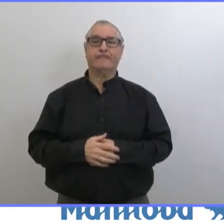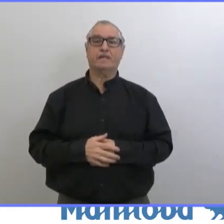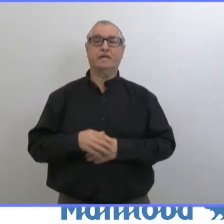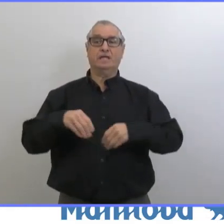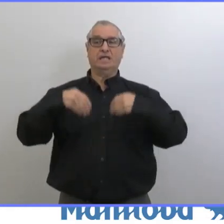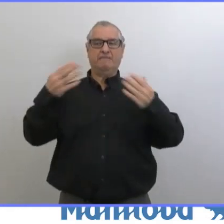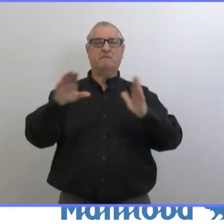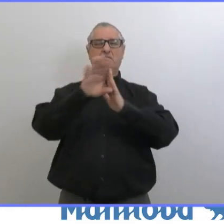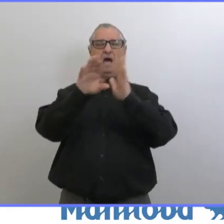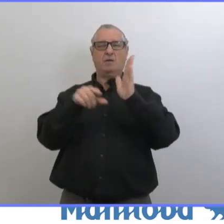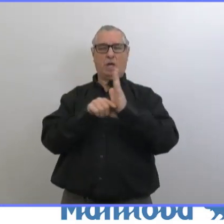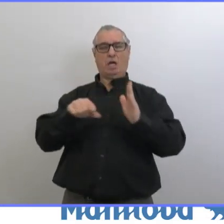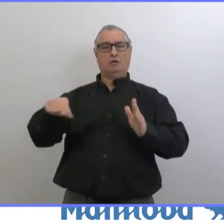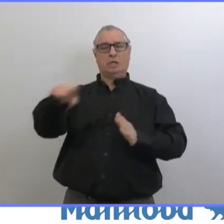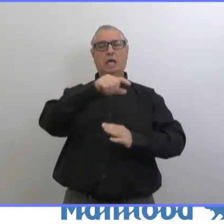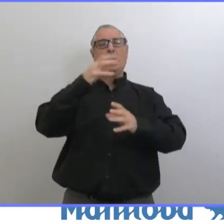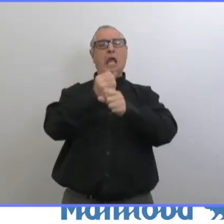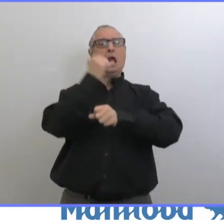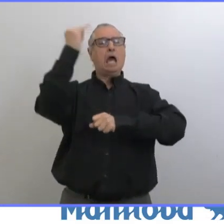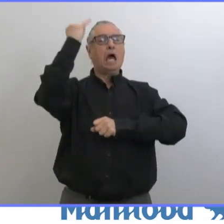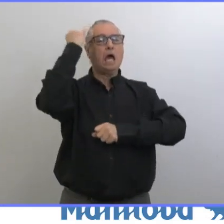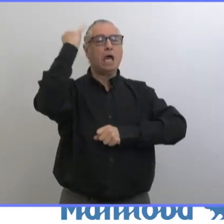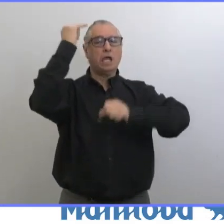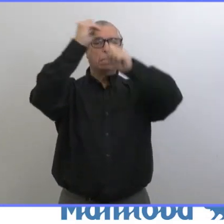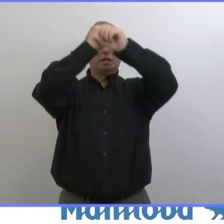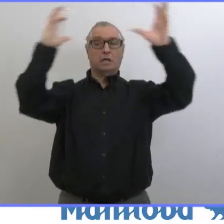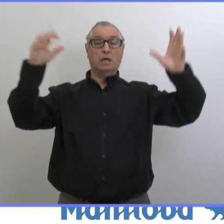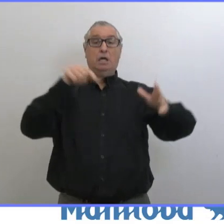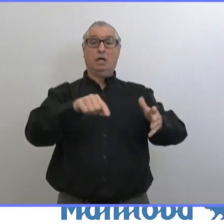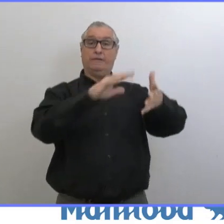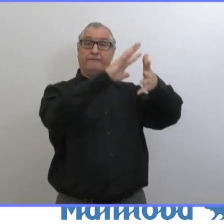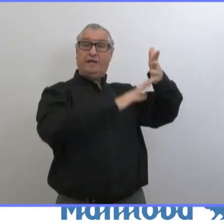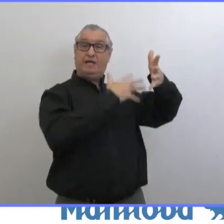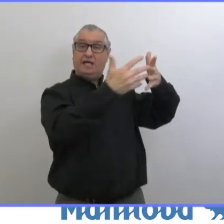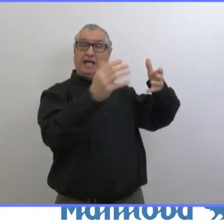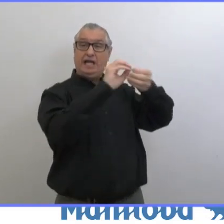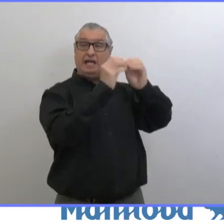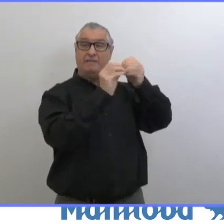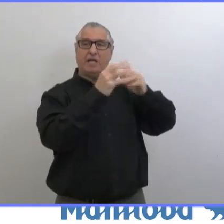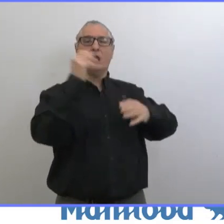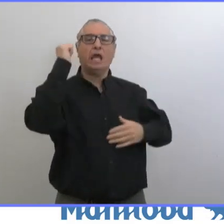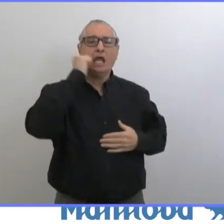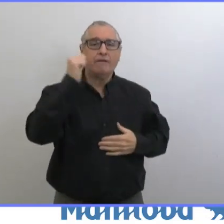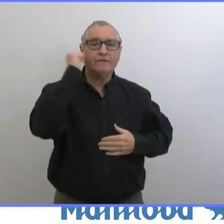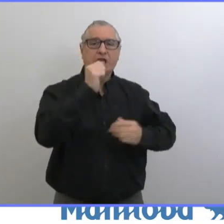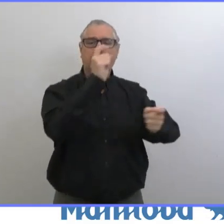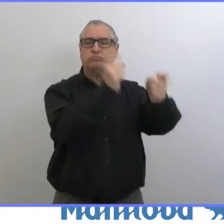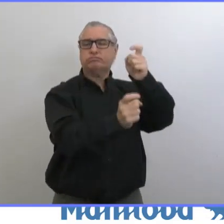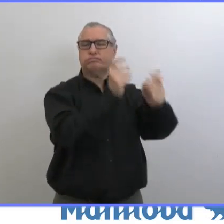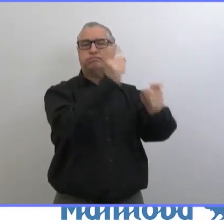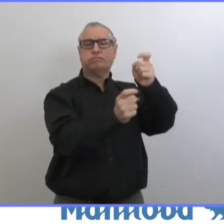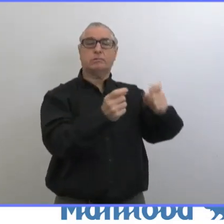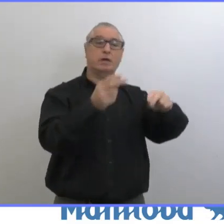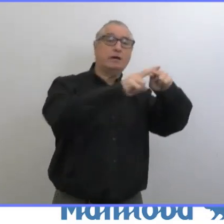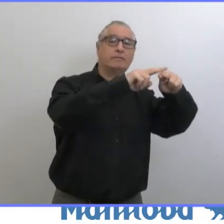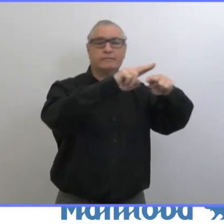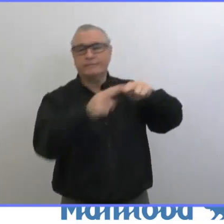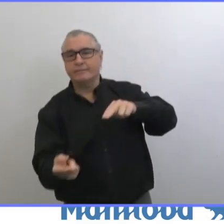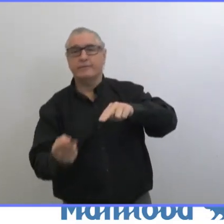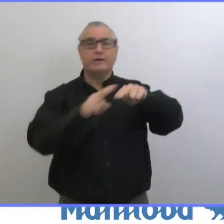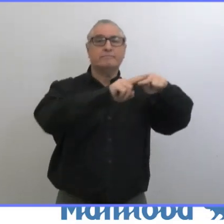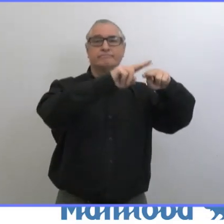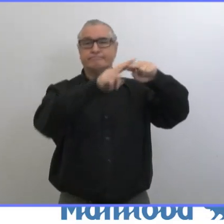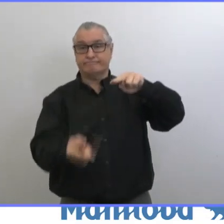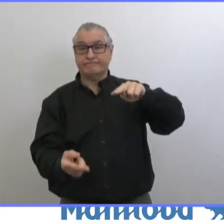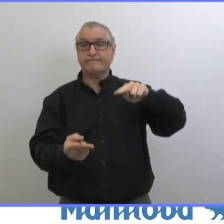Donc, ça, c'est pour un petit peu de contexte. Ces chiffres changent tous les jours, mais je veux montrer au Manitobain ou en année, en termes de protection